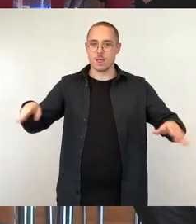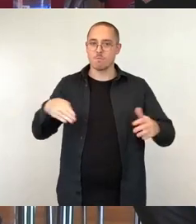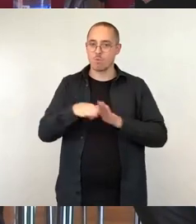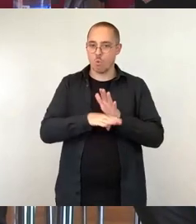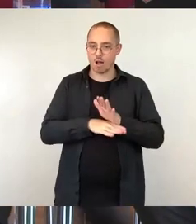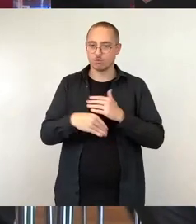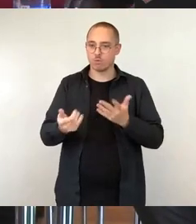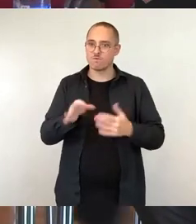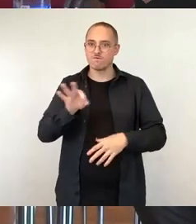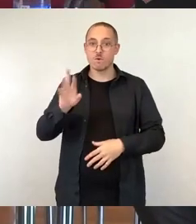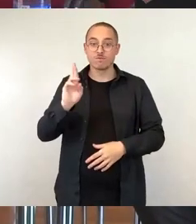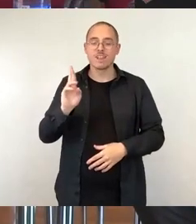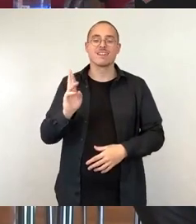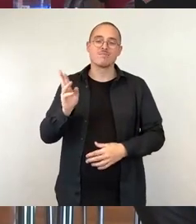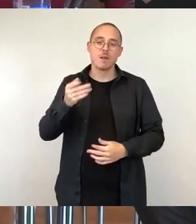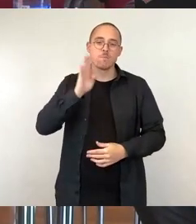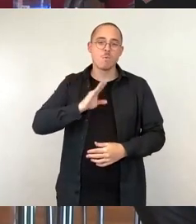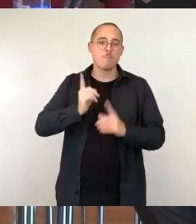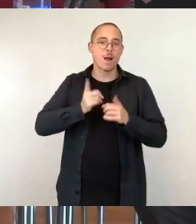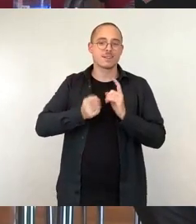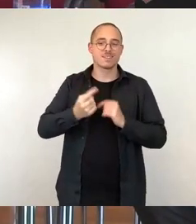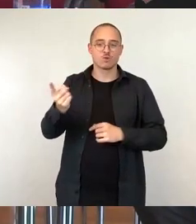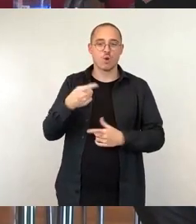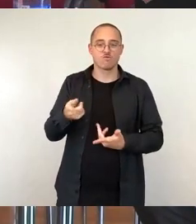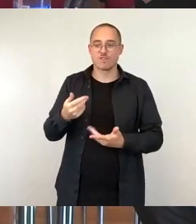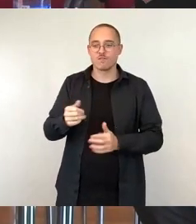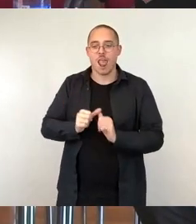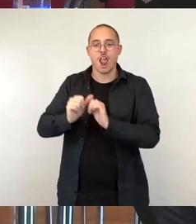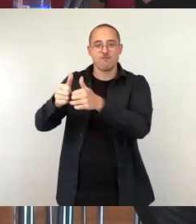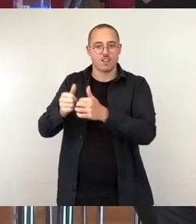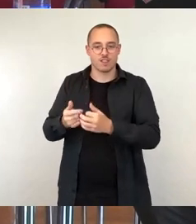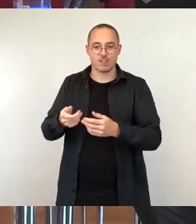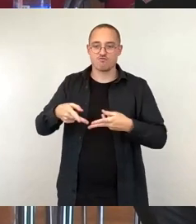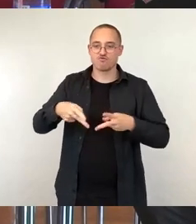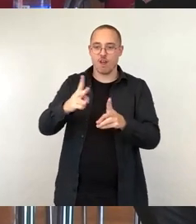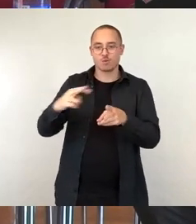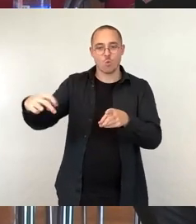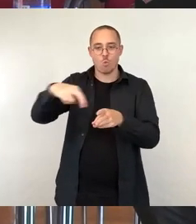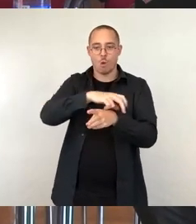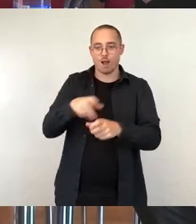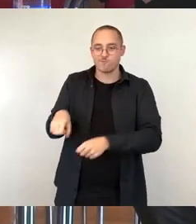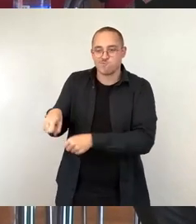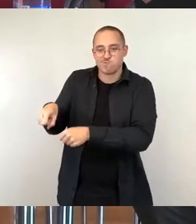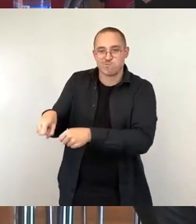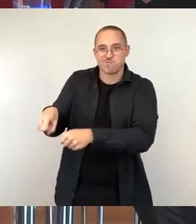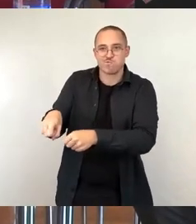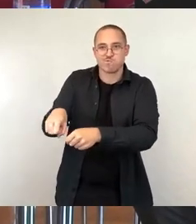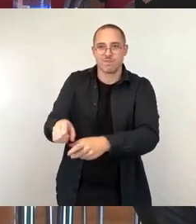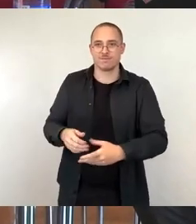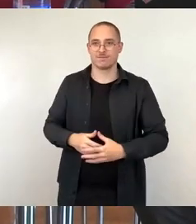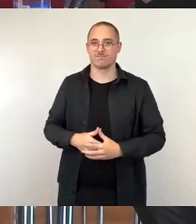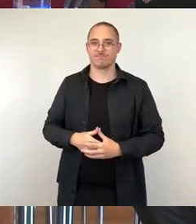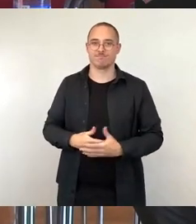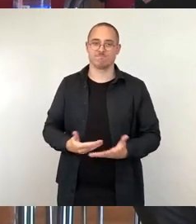Uns würde der aktuelle Umsetzungsstand interessieren und dabei vor allen Dingen interessieren, welche Straßen bislang saniert werden konnten und welche noch